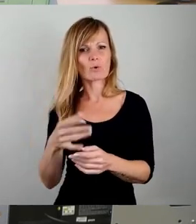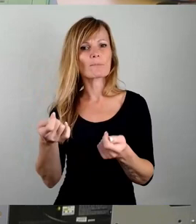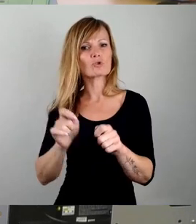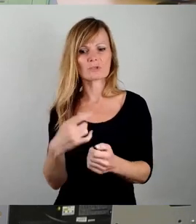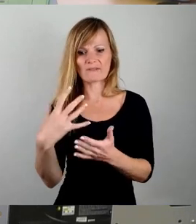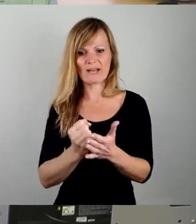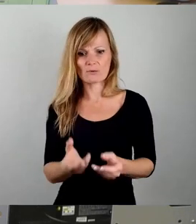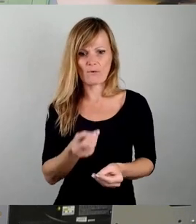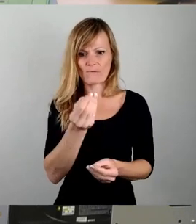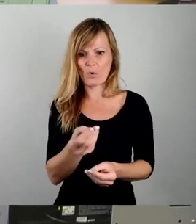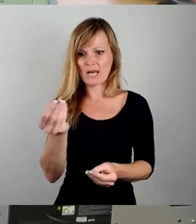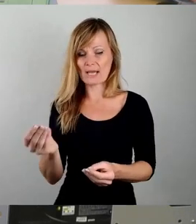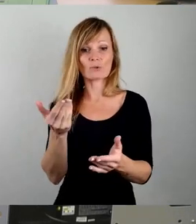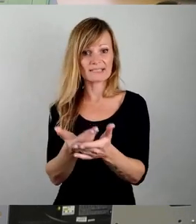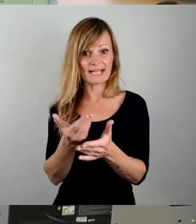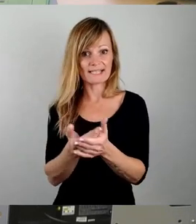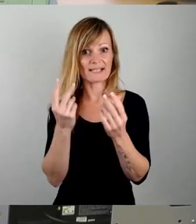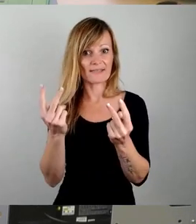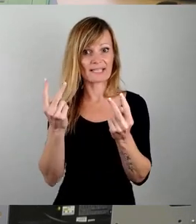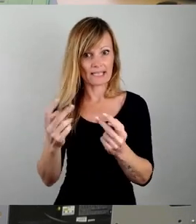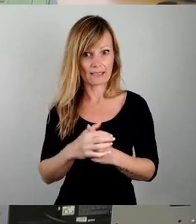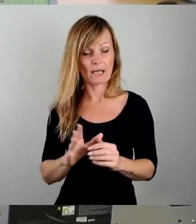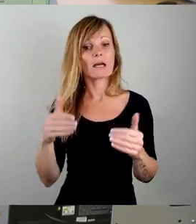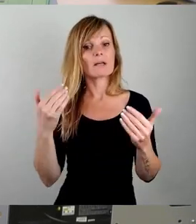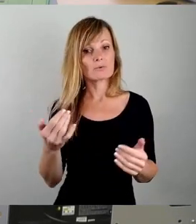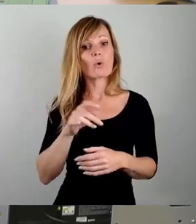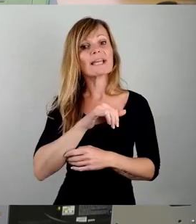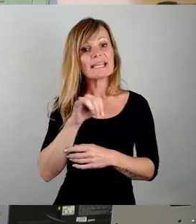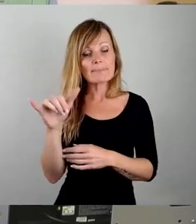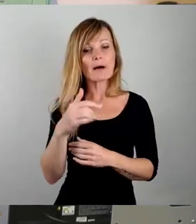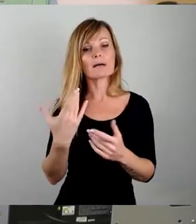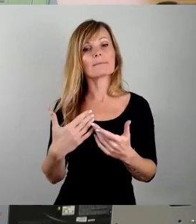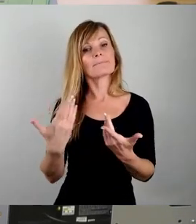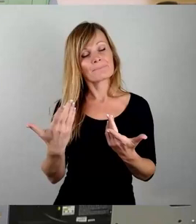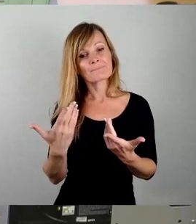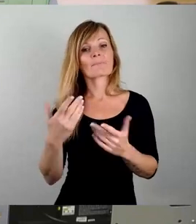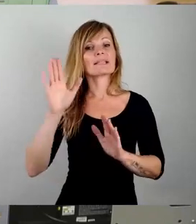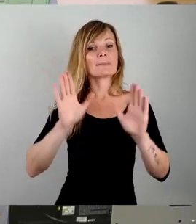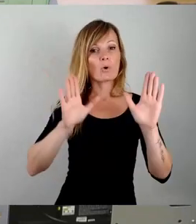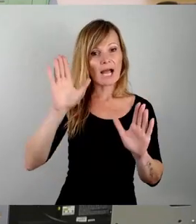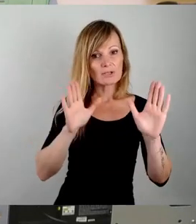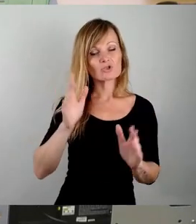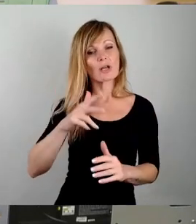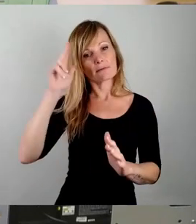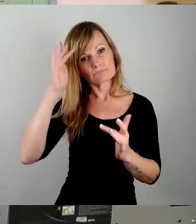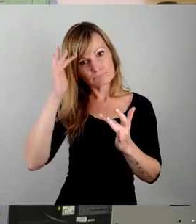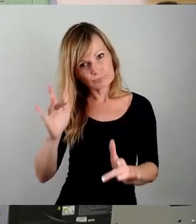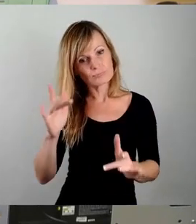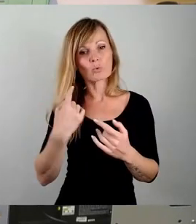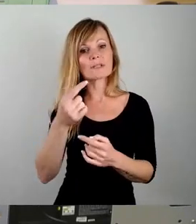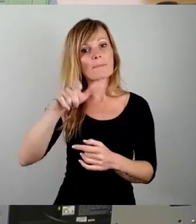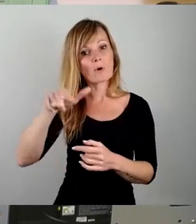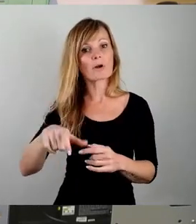weil das ist das Entscheidende. Und da hat dann im Prinzip immer die demokratische Legitimation und auch die Bürgerbeteiligung